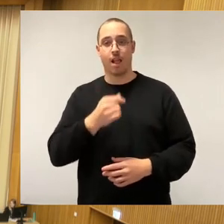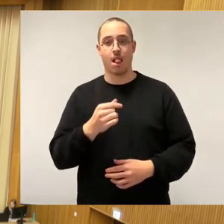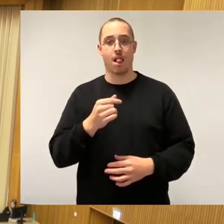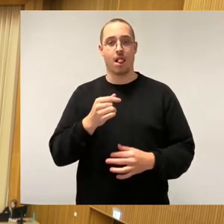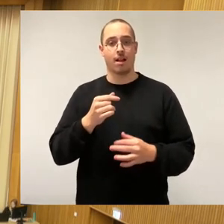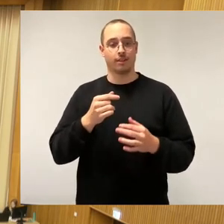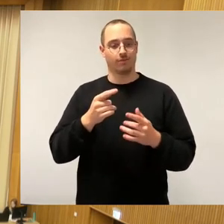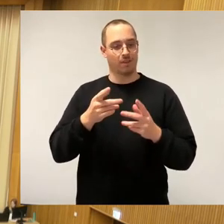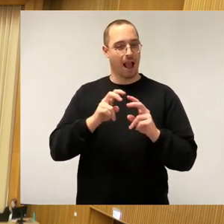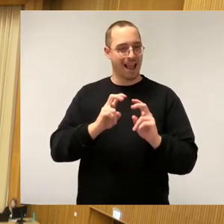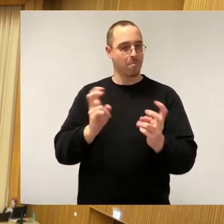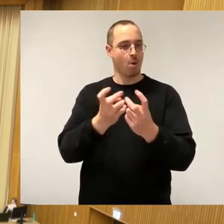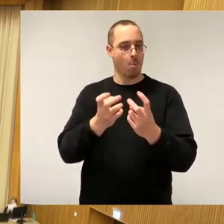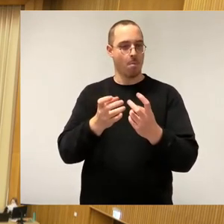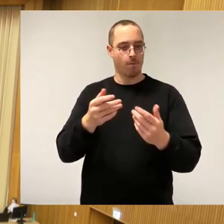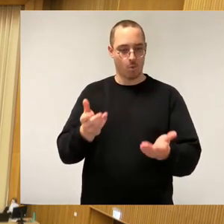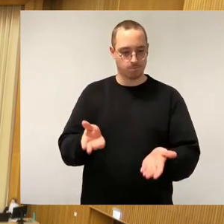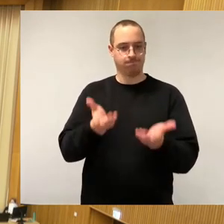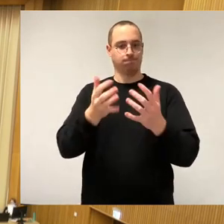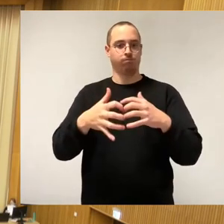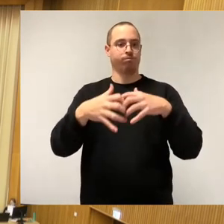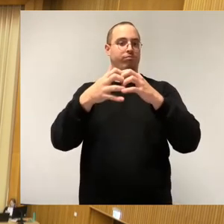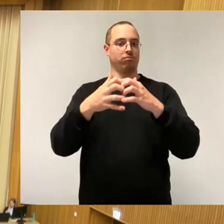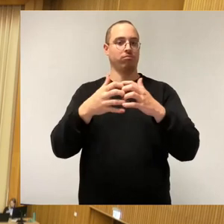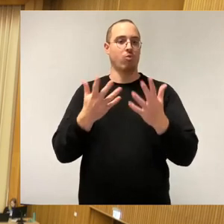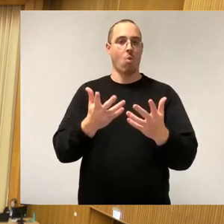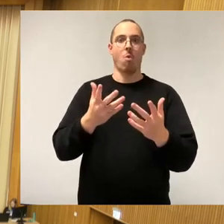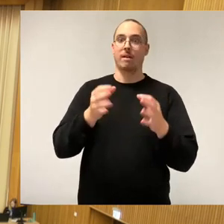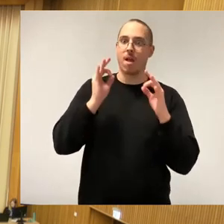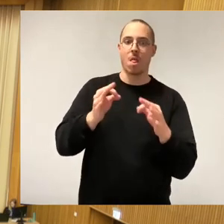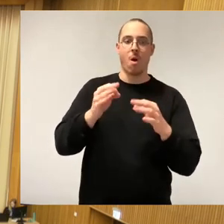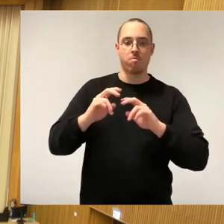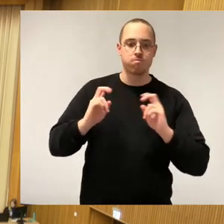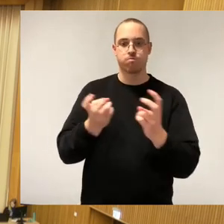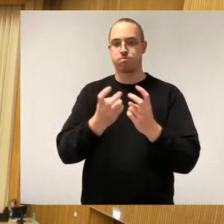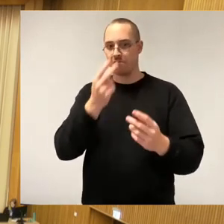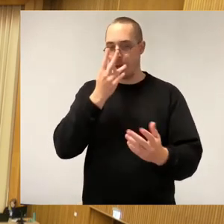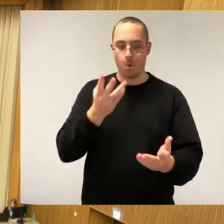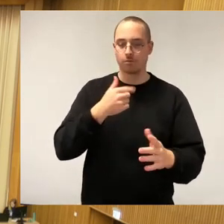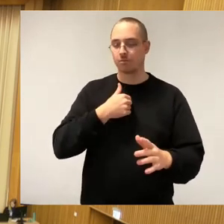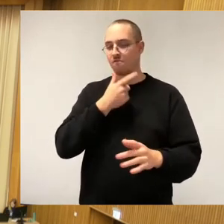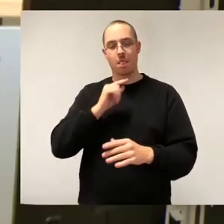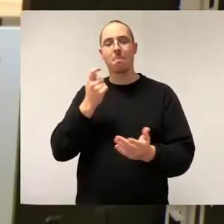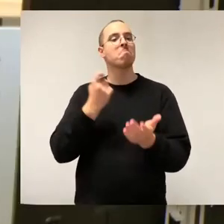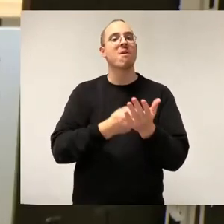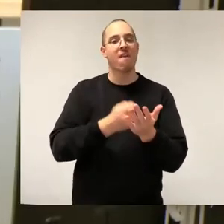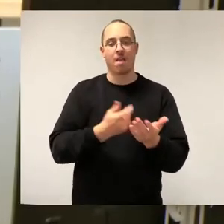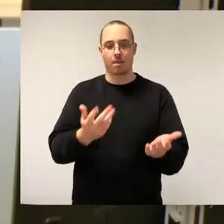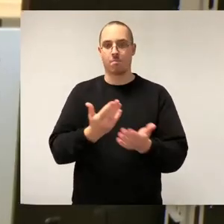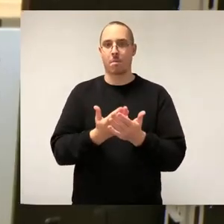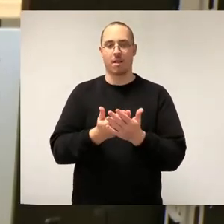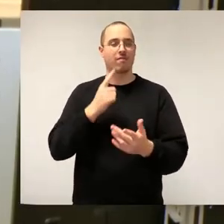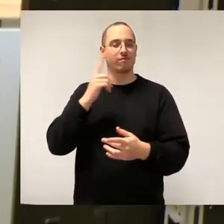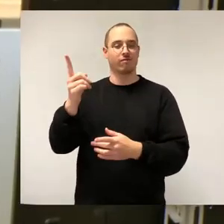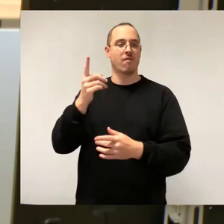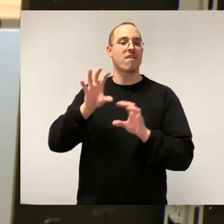immer das ist. Das möchte ich gar nicht bewerten, ob das jetzt so eine Art Lenkungsgruppe wie beim Fernsehturm ist, die sich erst